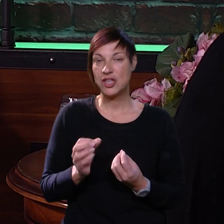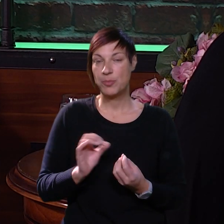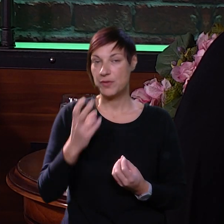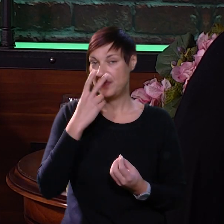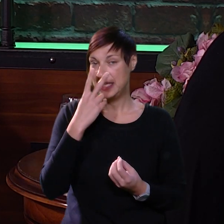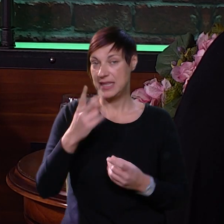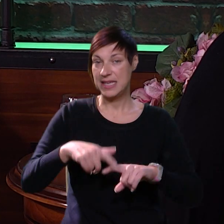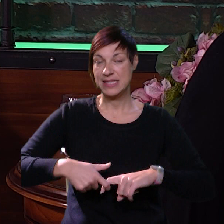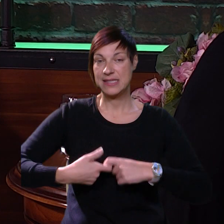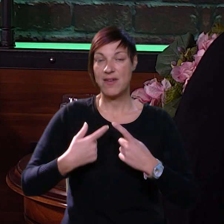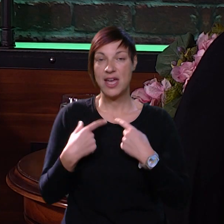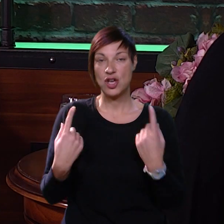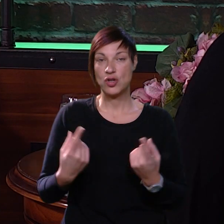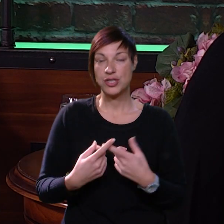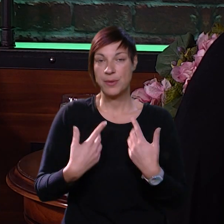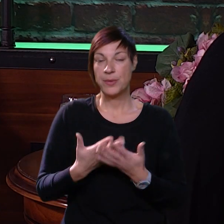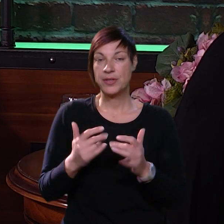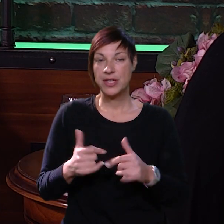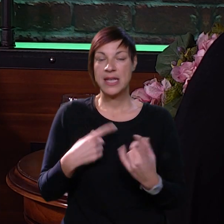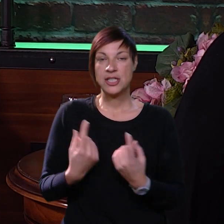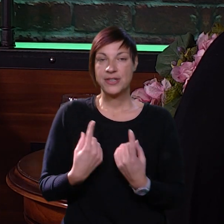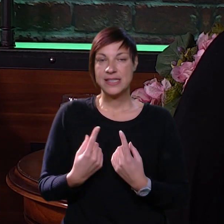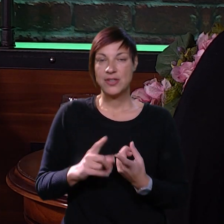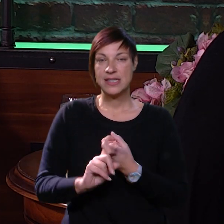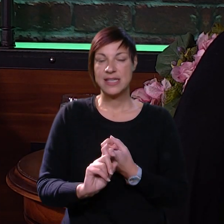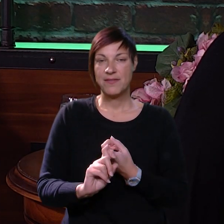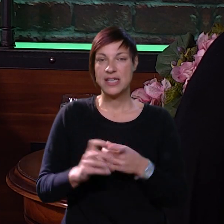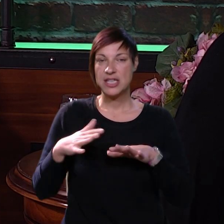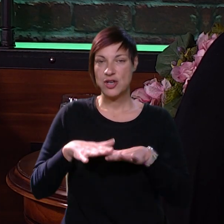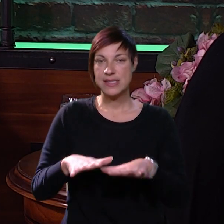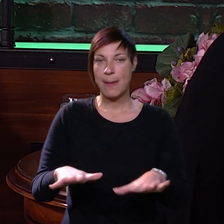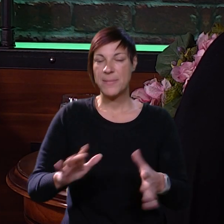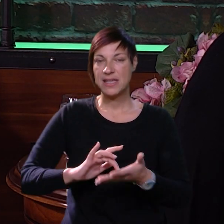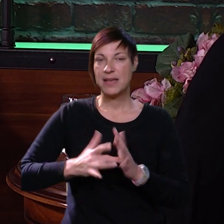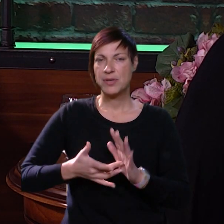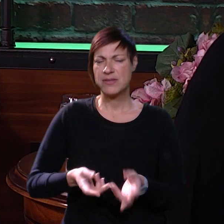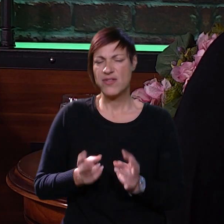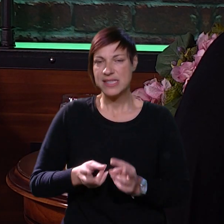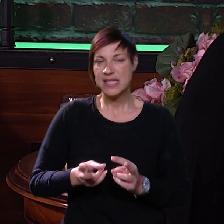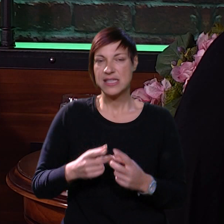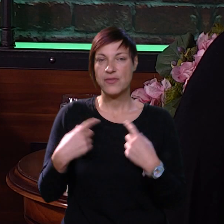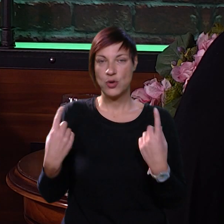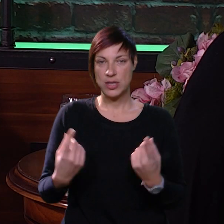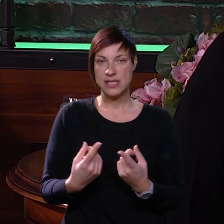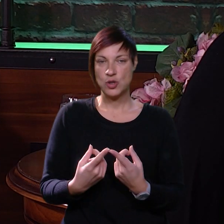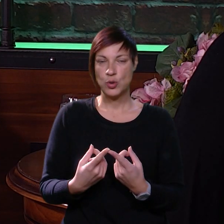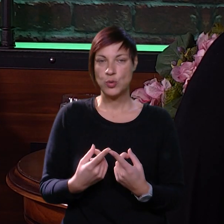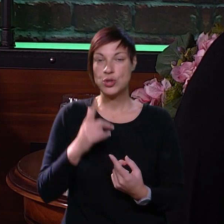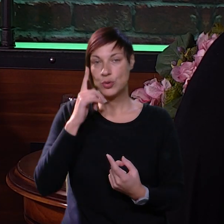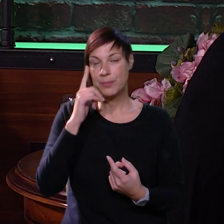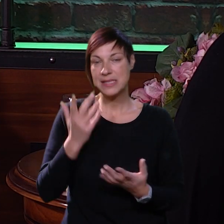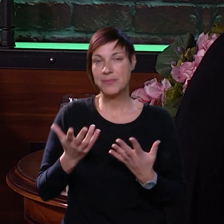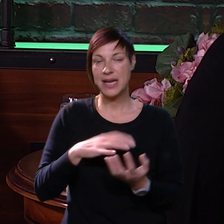dobro vide stvari oko sebe, pogotovo u ovoj današnjoj situaciji vezano i za pandemiju i sve ove stresove koje nas okružuju.